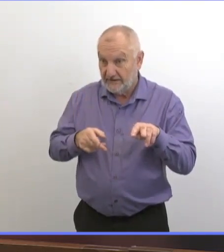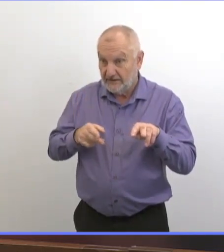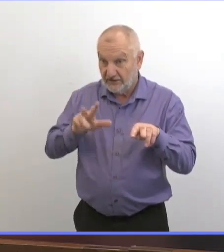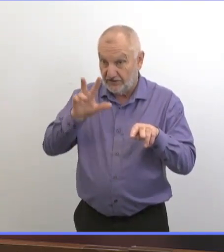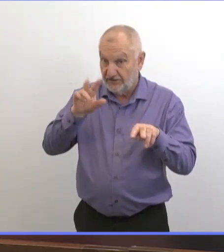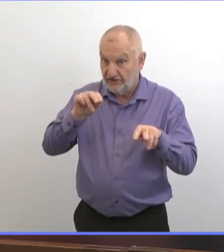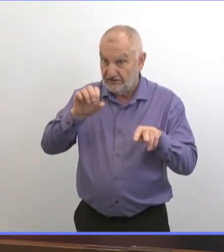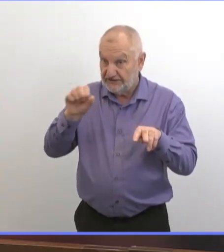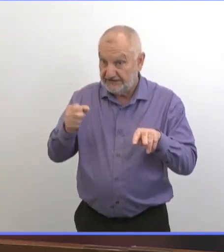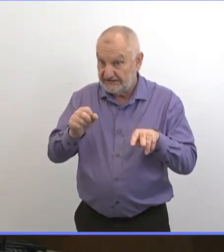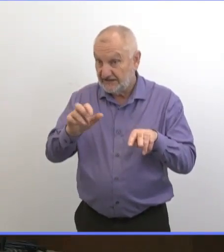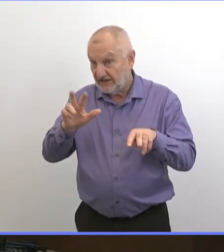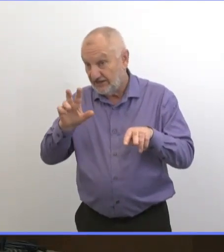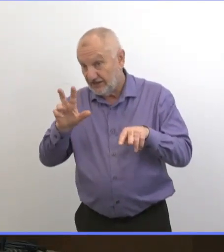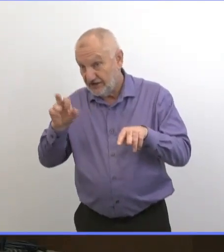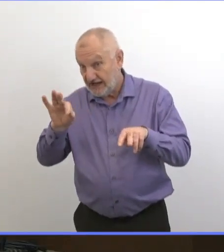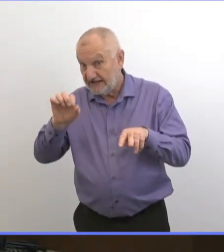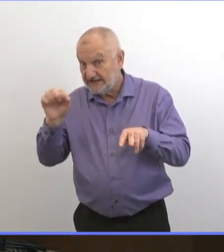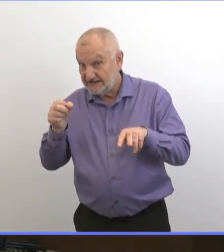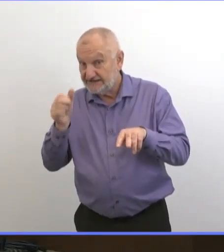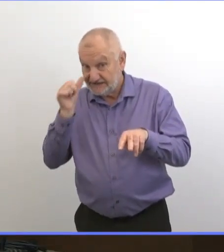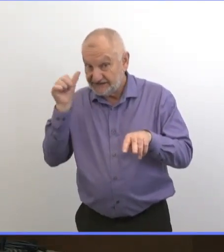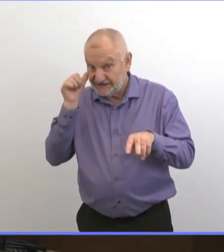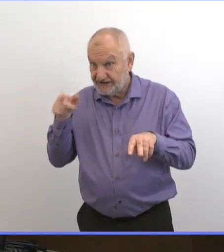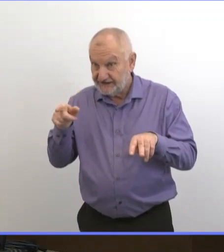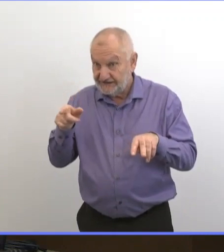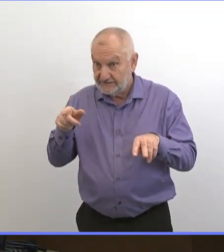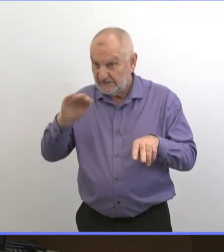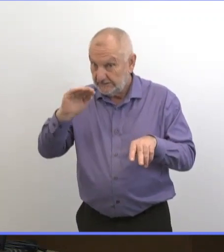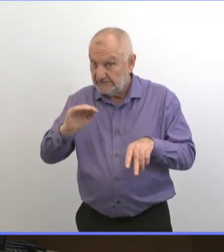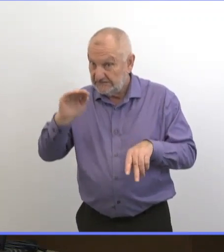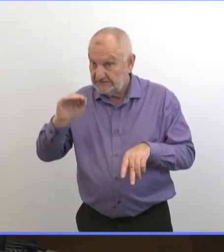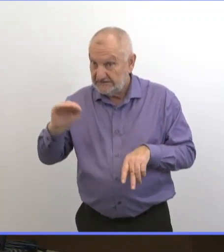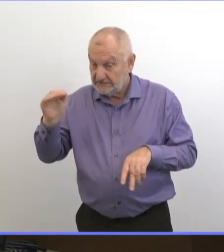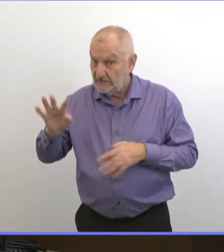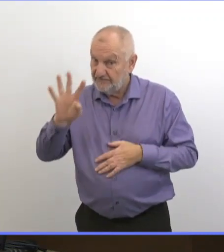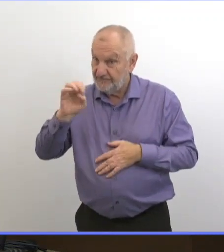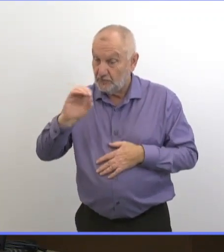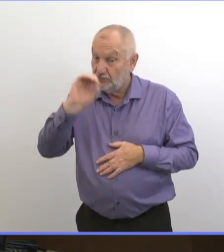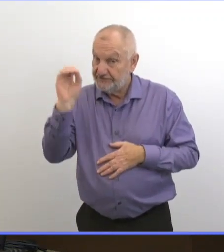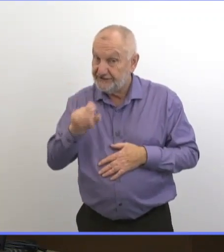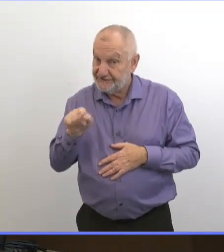dans la trentaine. Chiffre assez élevé dans la trentaine.